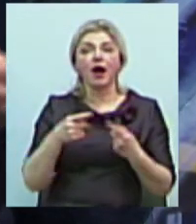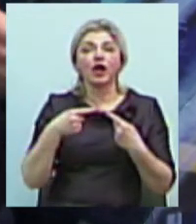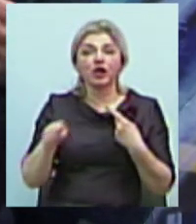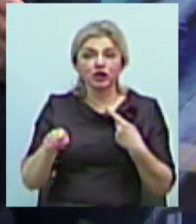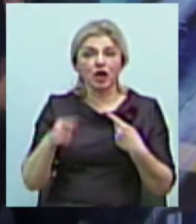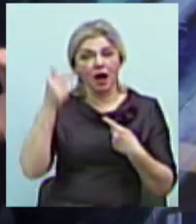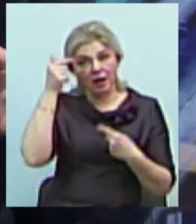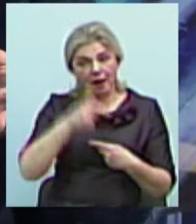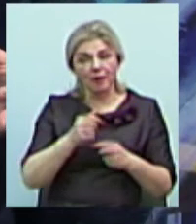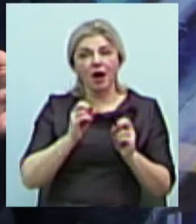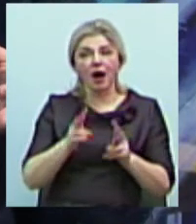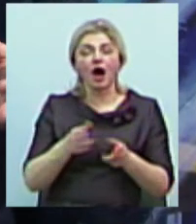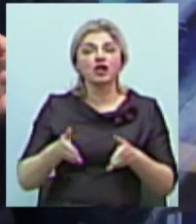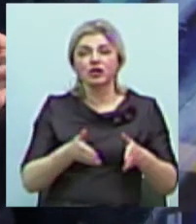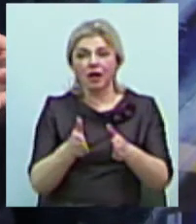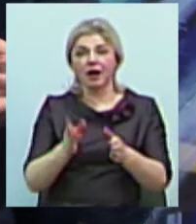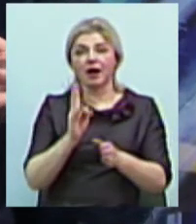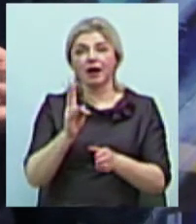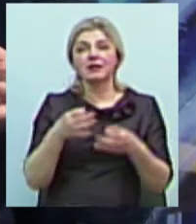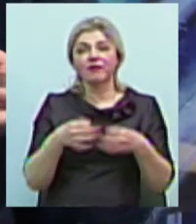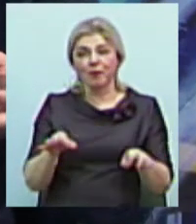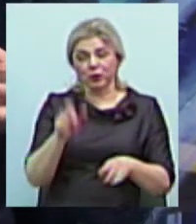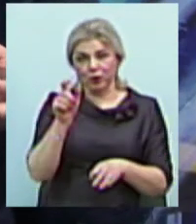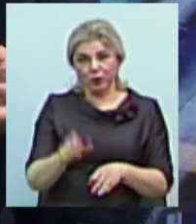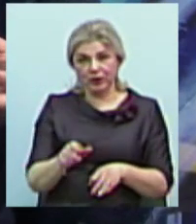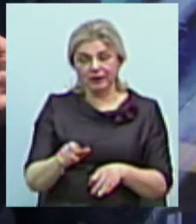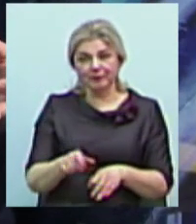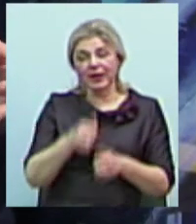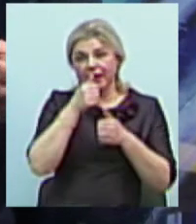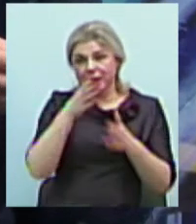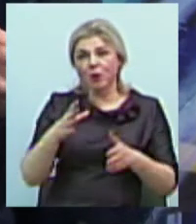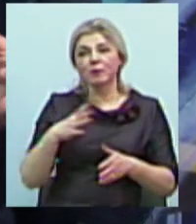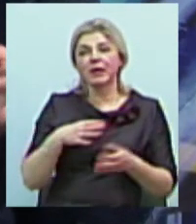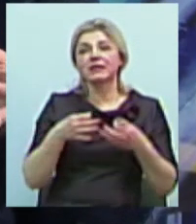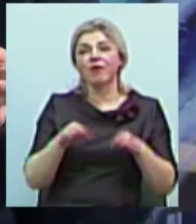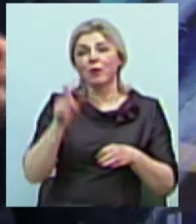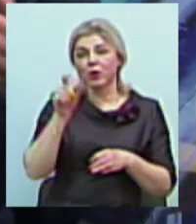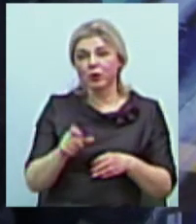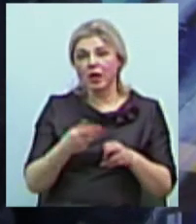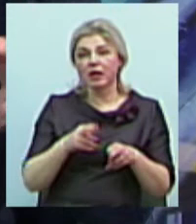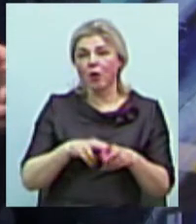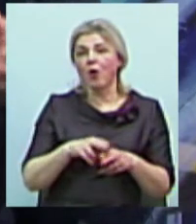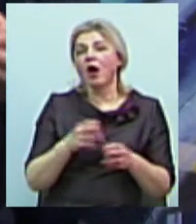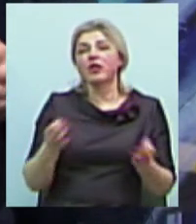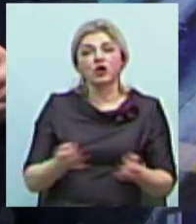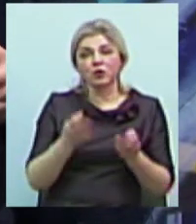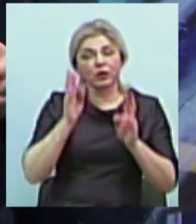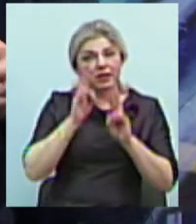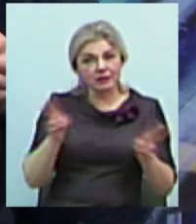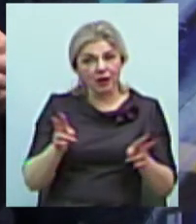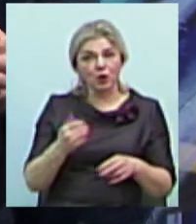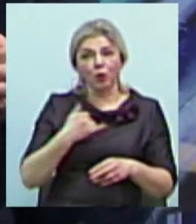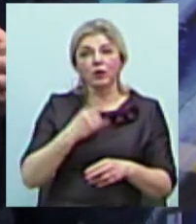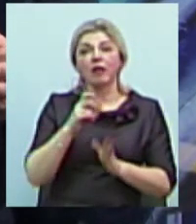шлях до свободи людини. Це не можна бути свободною людині, яка нічого не знає і нічого не бачила. У нас на Донбасі